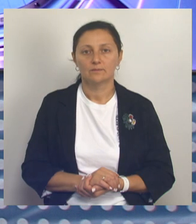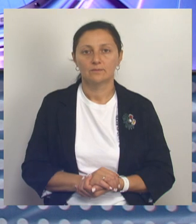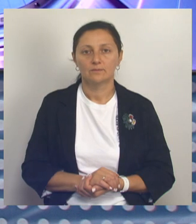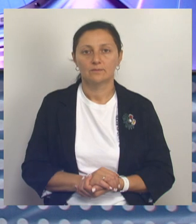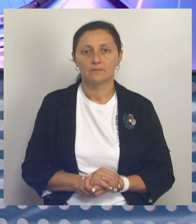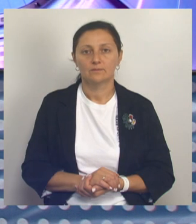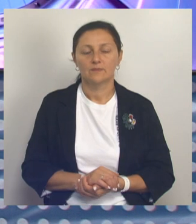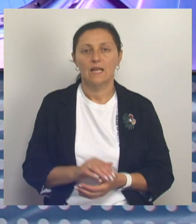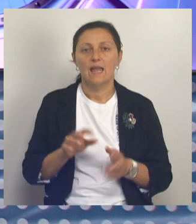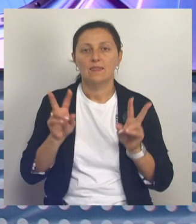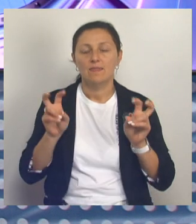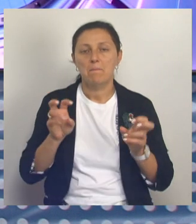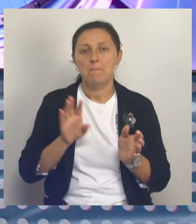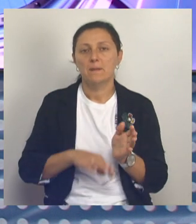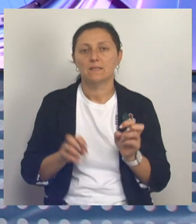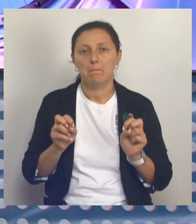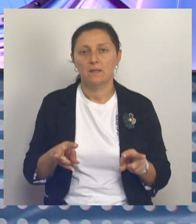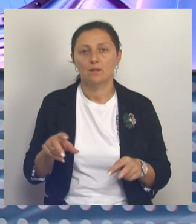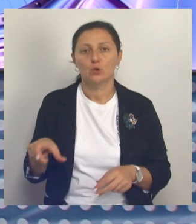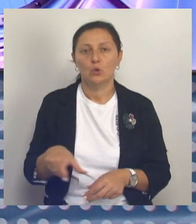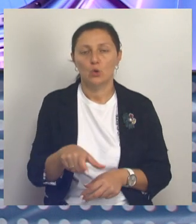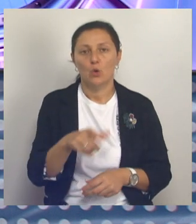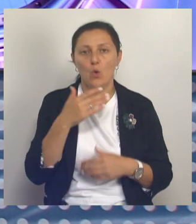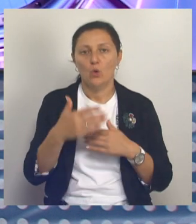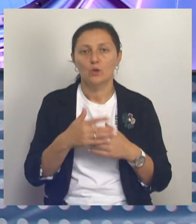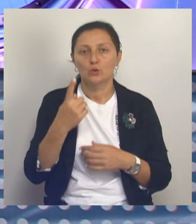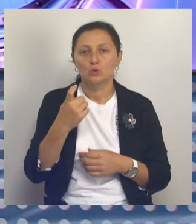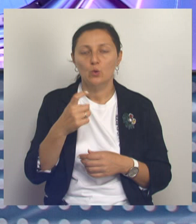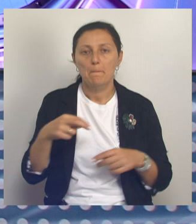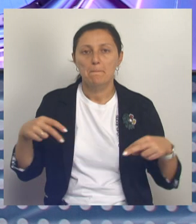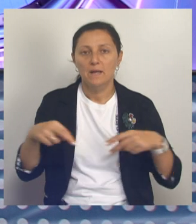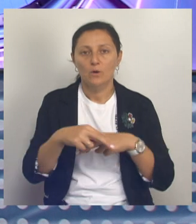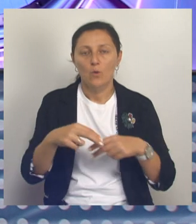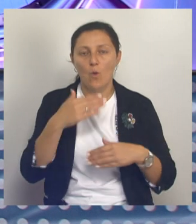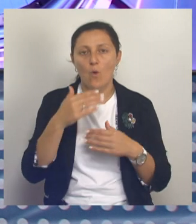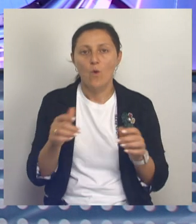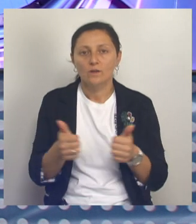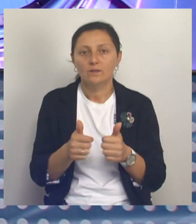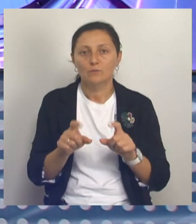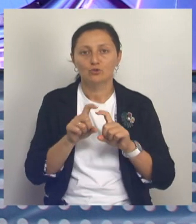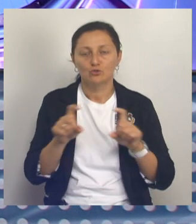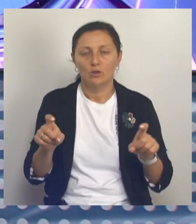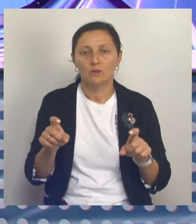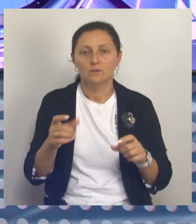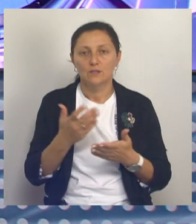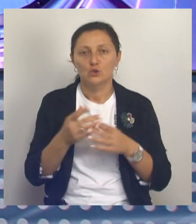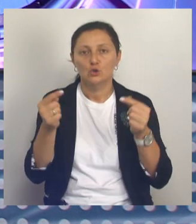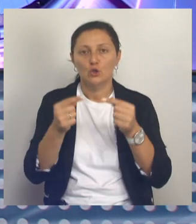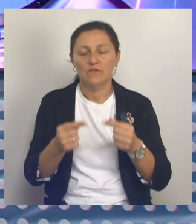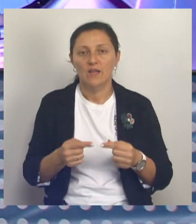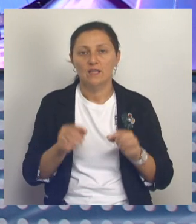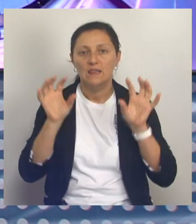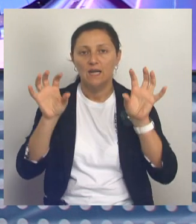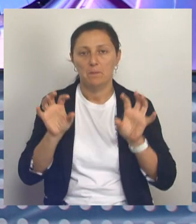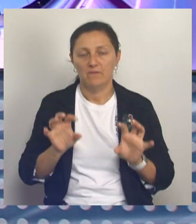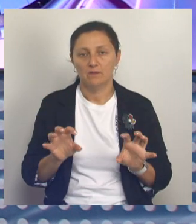Продолжим тему безопасности, но теперь на дорогах. Более сотни пешеходных переходов около школ привели в соответствие с требованиями национальных